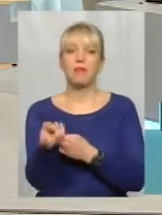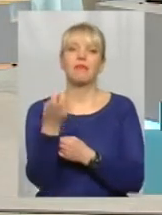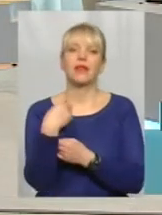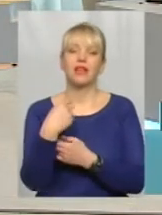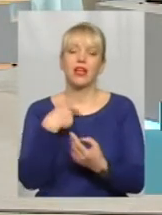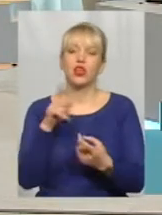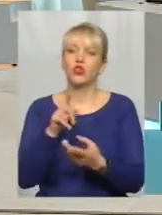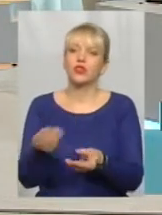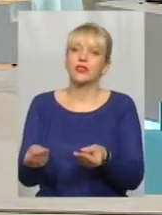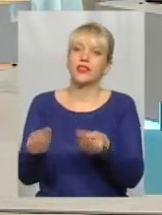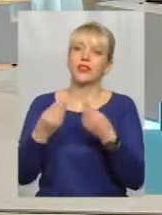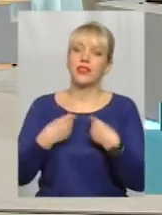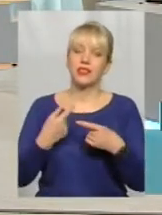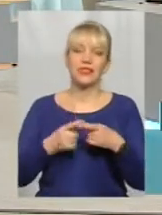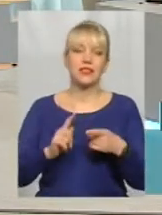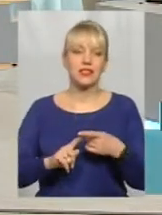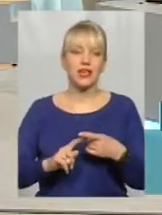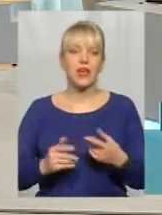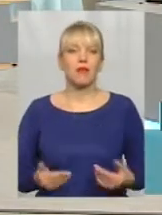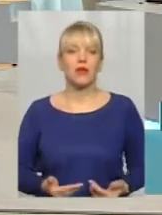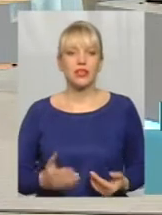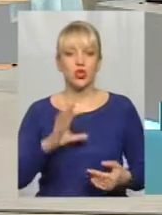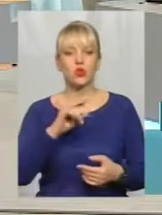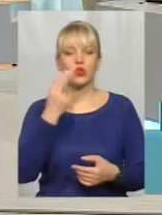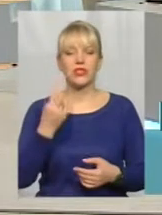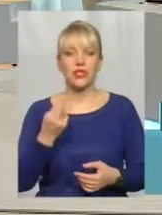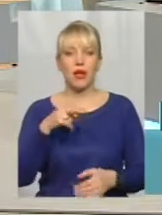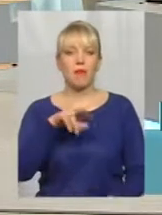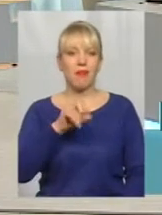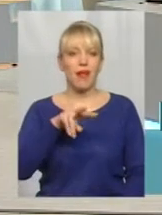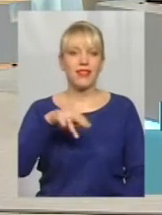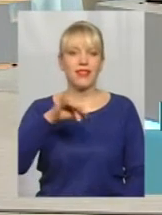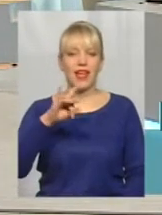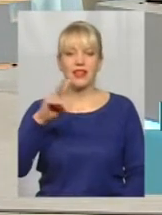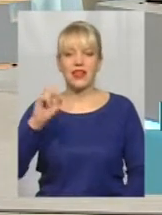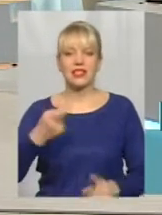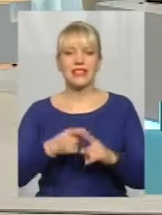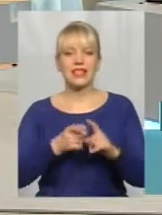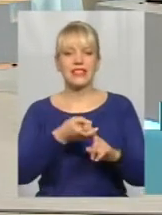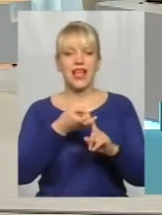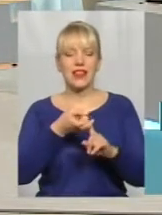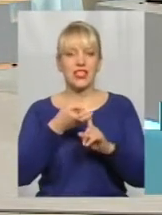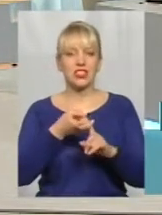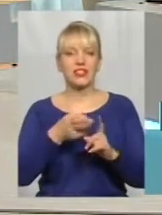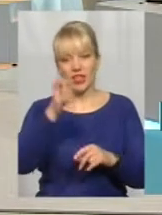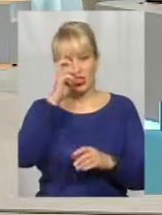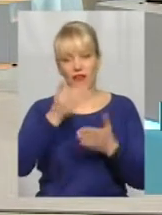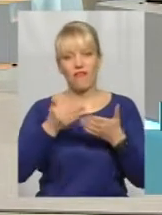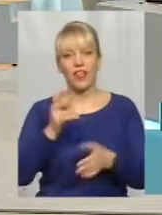Оці пережитки соціалістичного, я таке наукове слово, патерналізму, тобто залежності держави від когось.